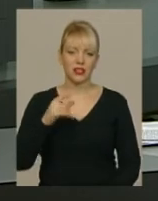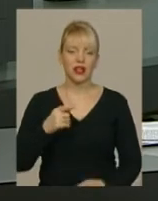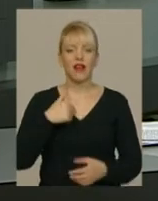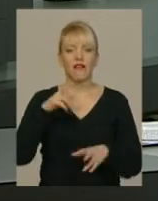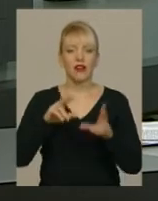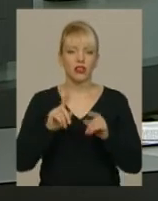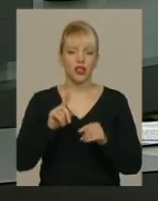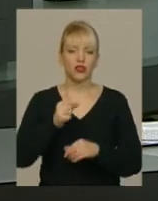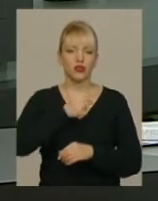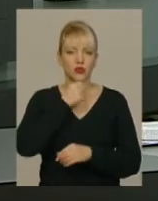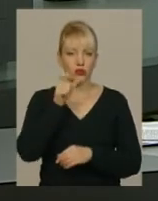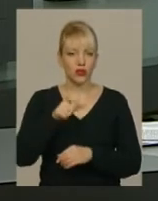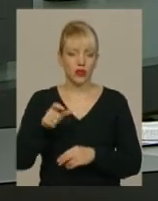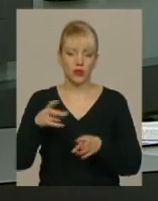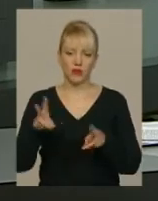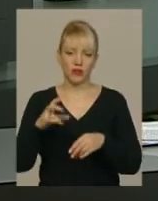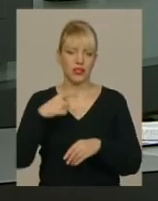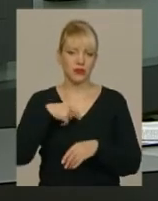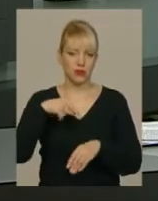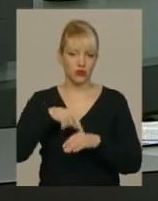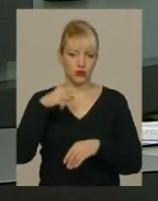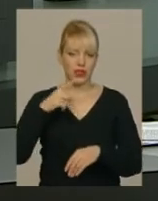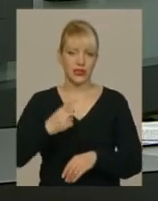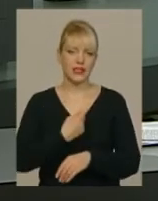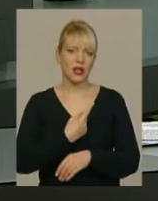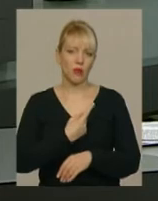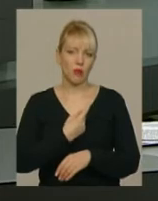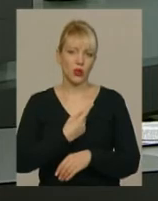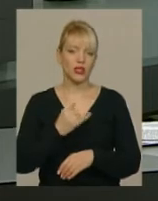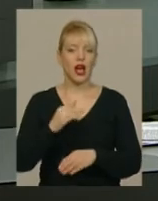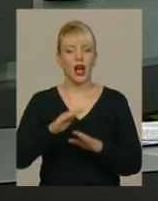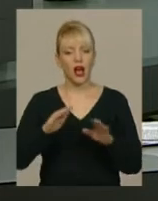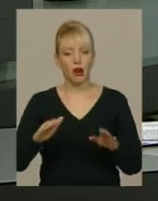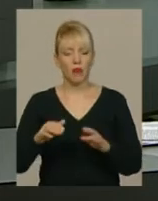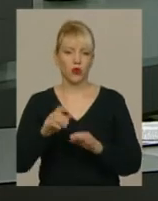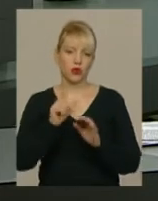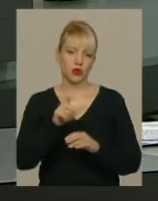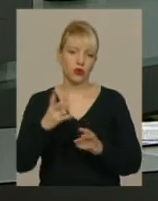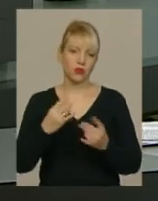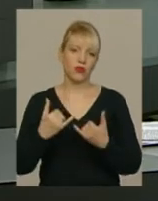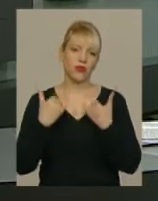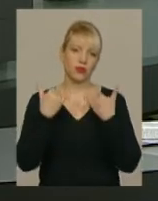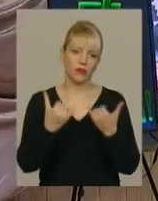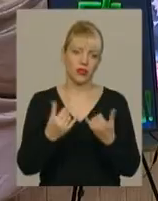самотні не мають такими почуватися, а молодші від них люди повинні огортати старих увагою та виявляти турботу.